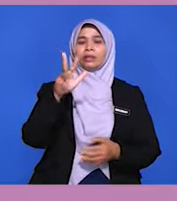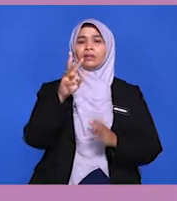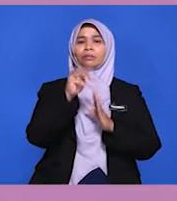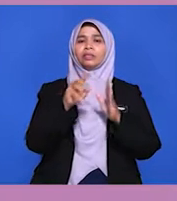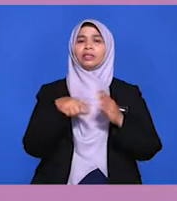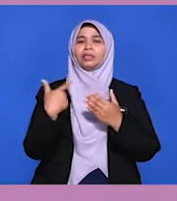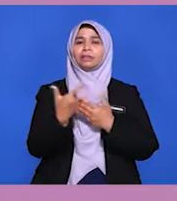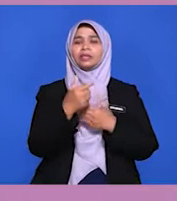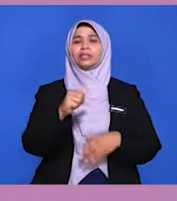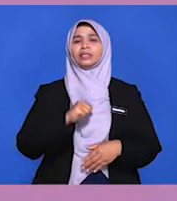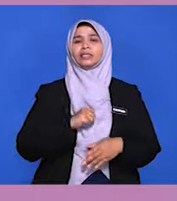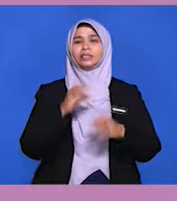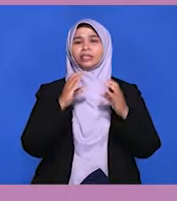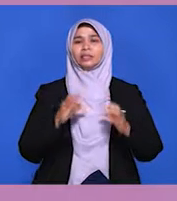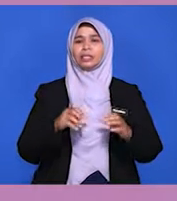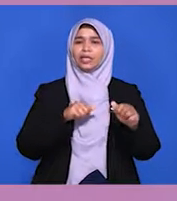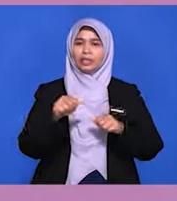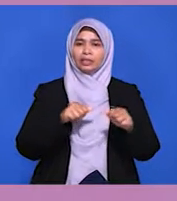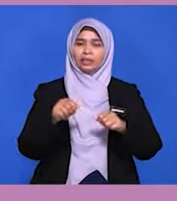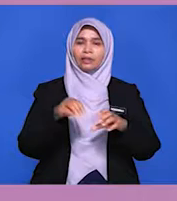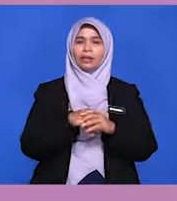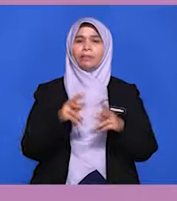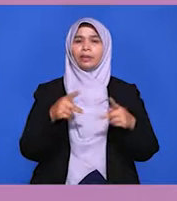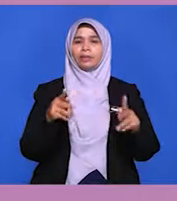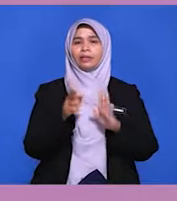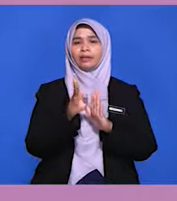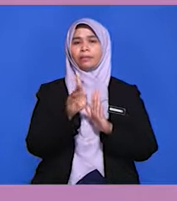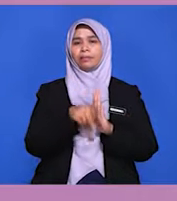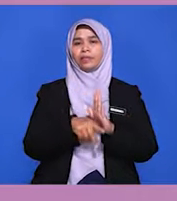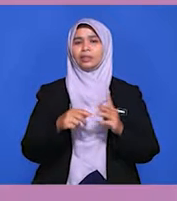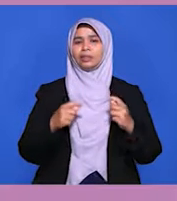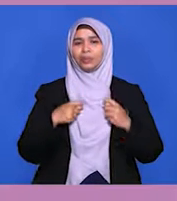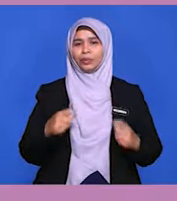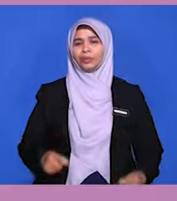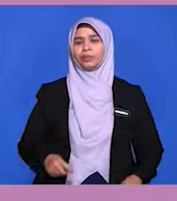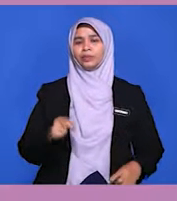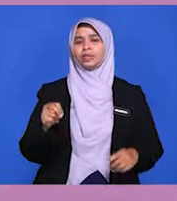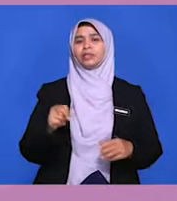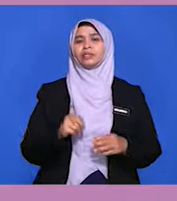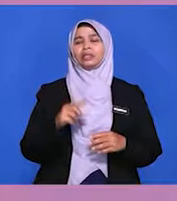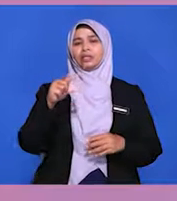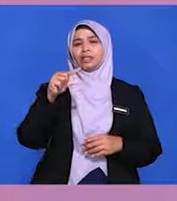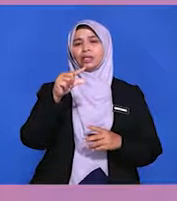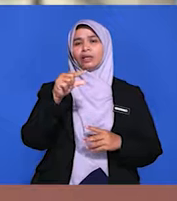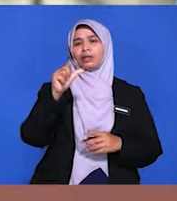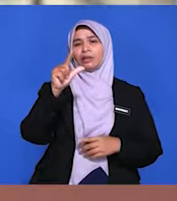ketiga, melibatkan diri secara aktif dalam pelbagai pertumbuhan serantau dan global.